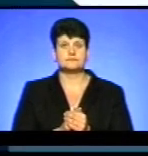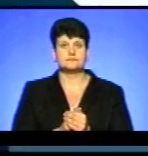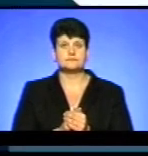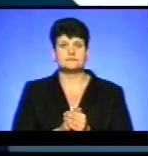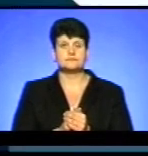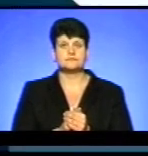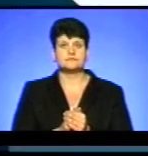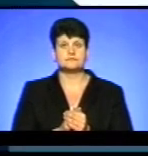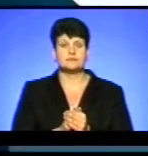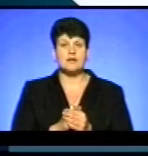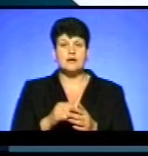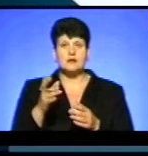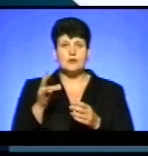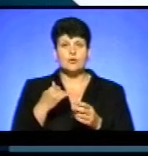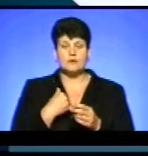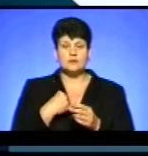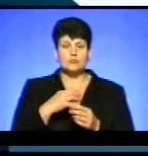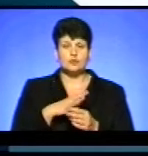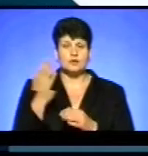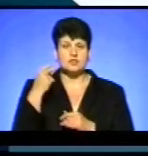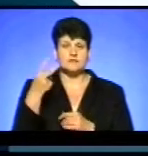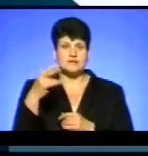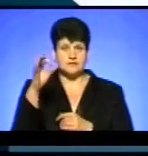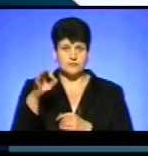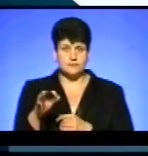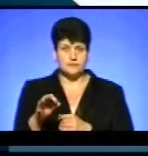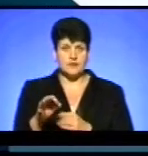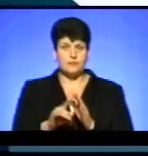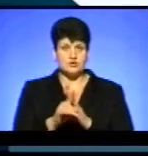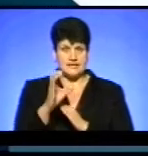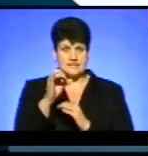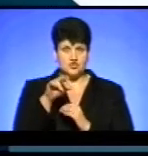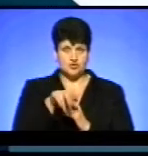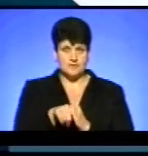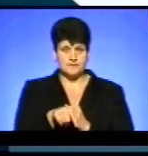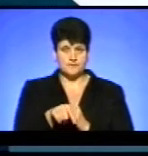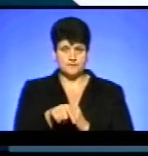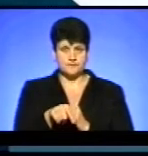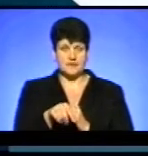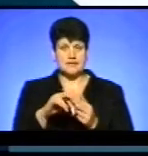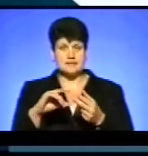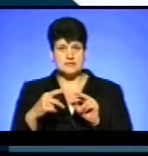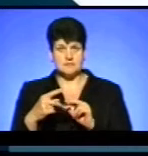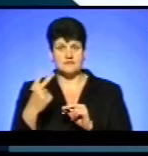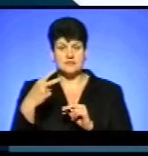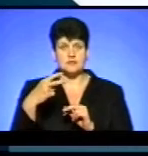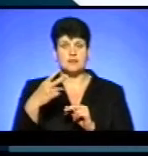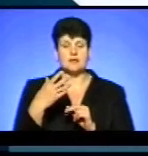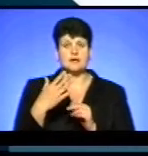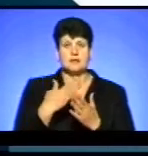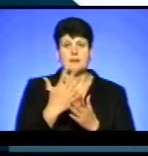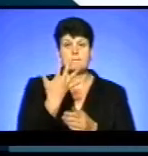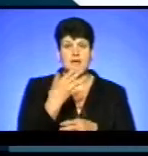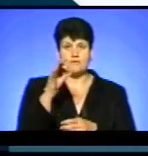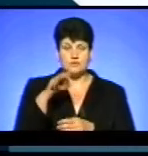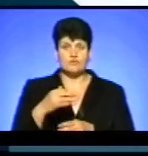Надбавки вчителість ми мали 20%, а починаючи з січня, замість 25%. Так що